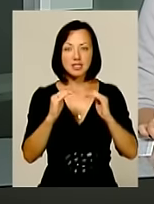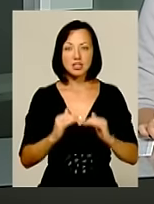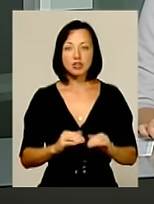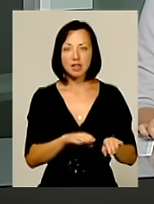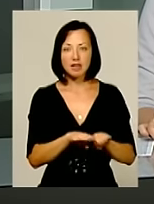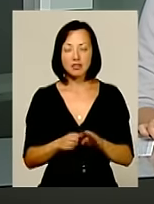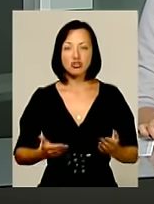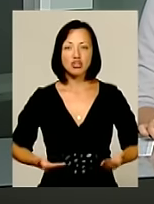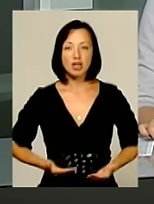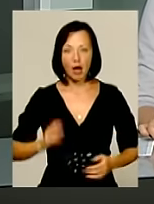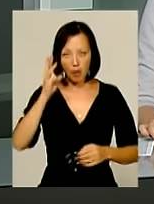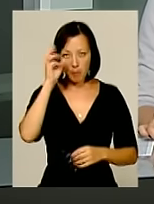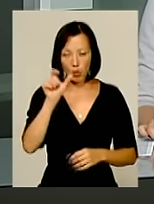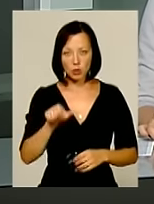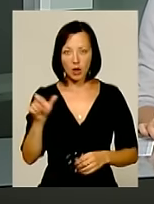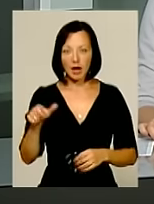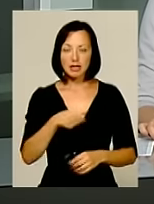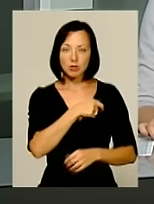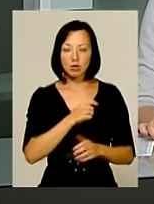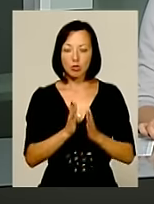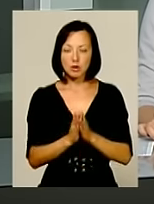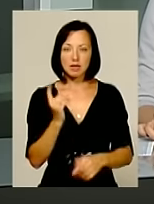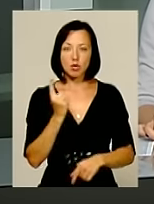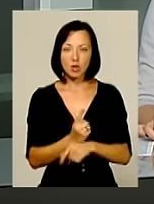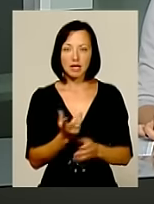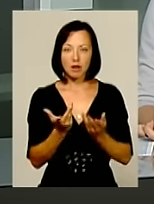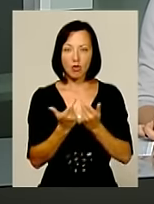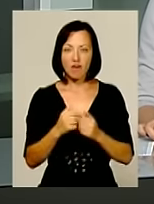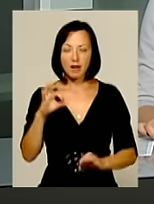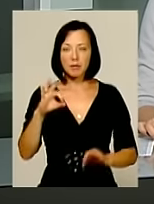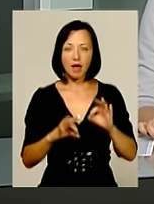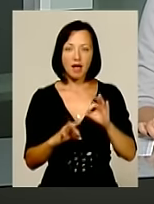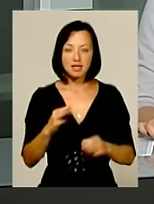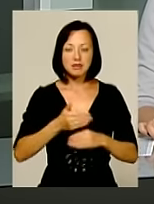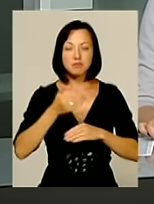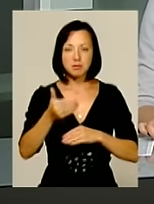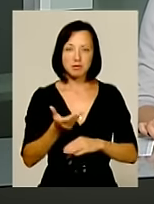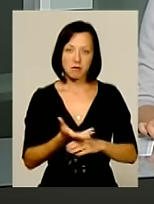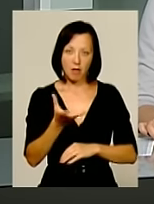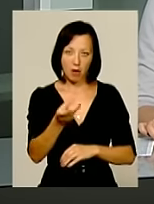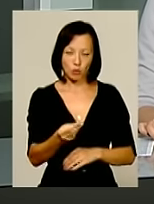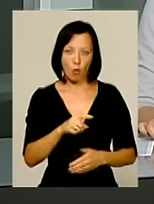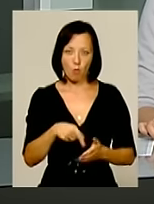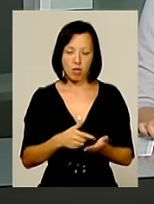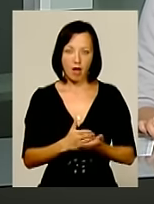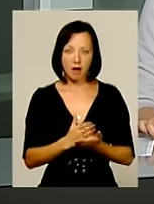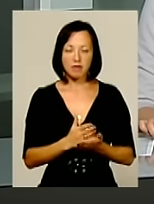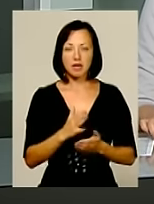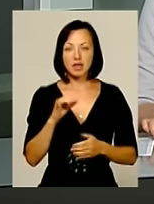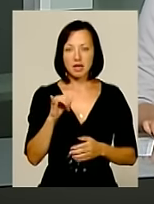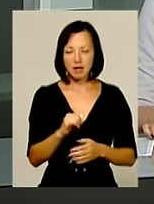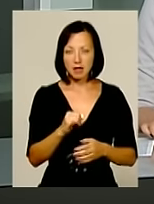життя подолян. Депутатський корпус також просить заборонити нарахування пені за несвоєчасну сплату комуналки, а тепловикам